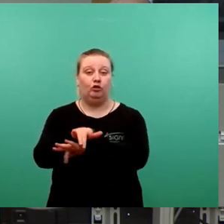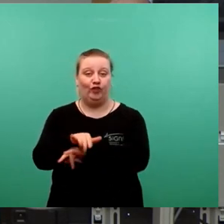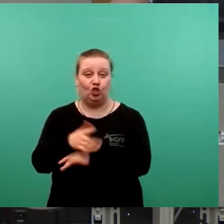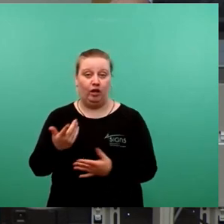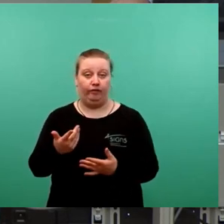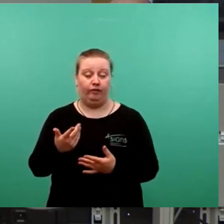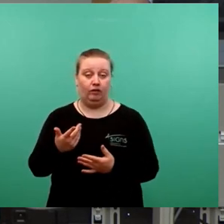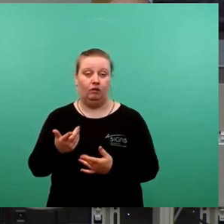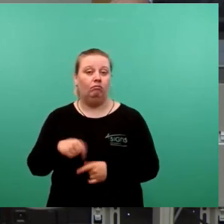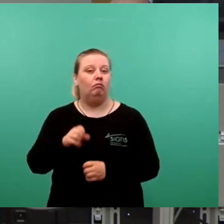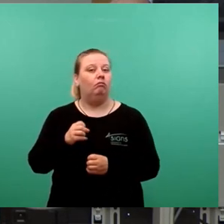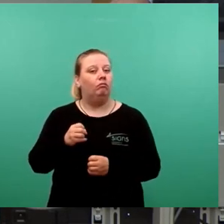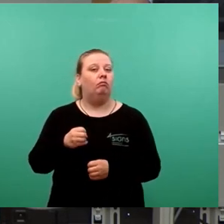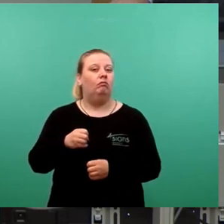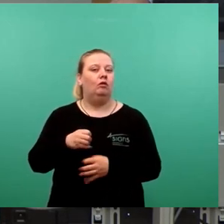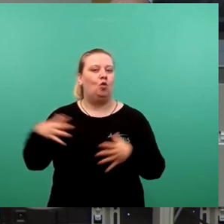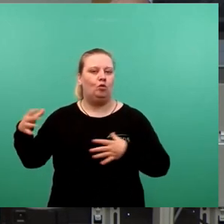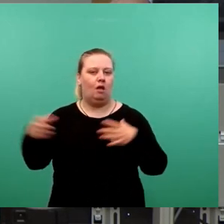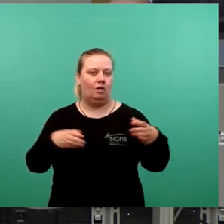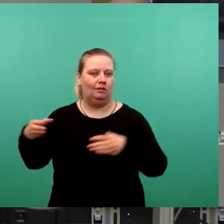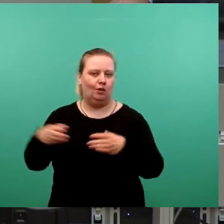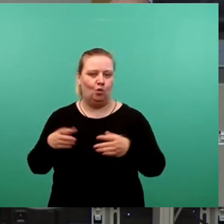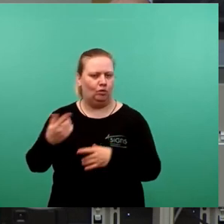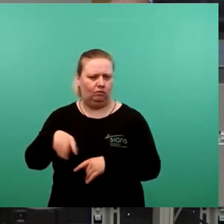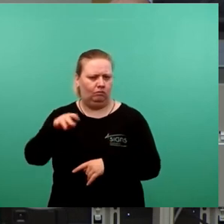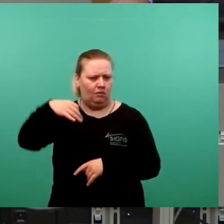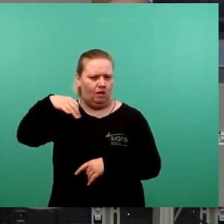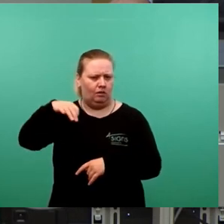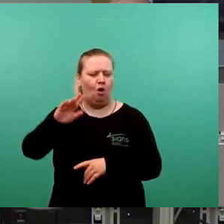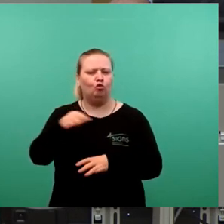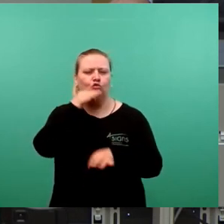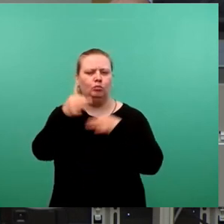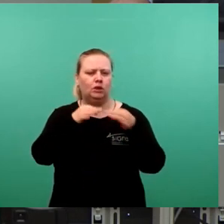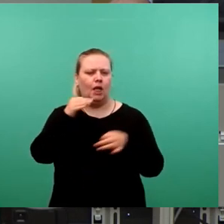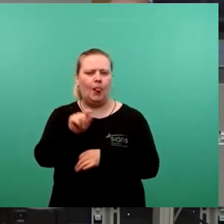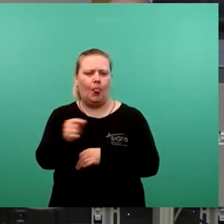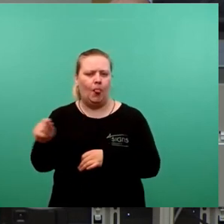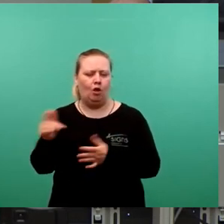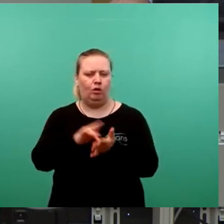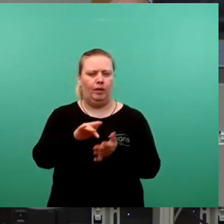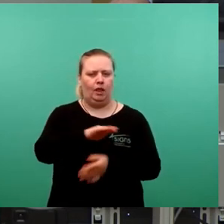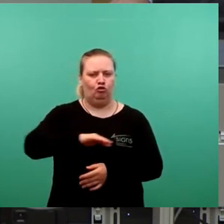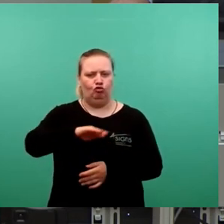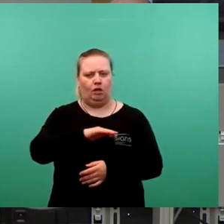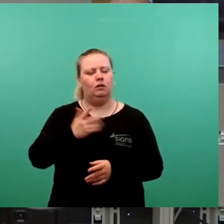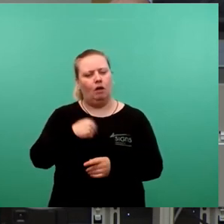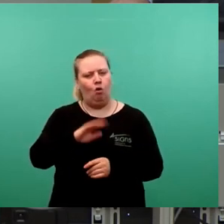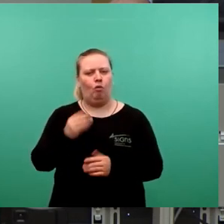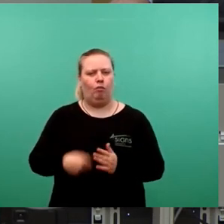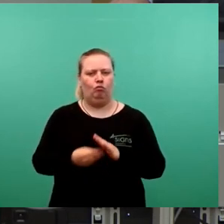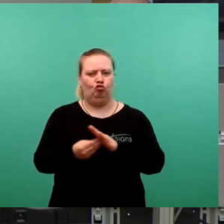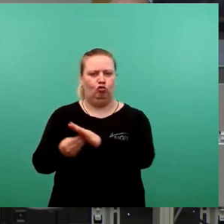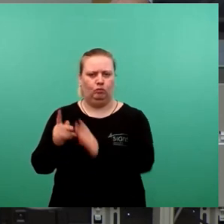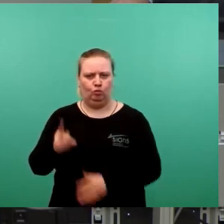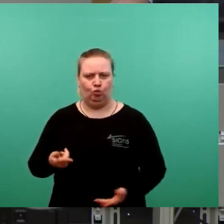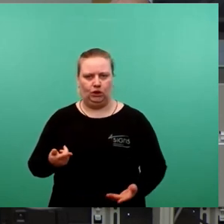nur die erfreulichen Großansiedlungen gemeint sind, sondern vor allem auch der Klein- und Mittelstand deutlich mehr Beachtung finden